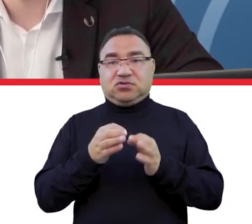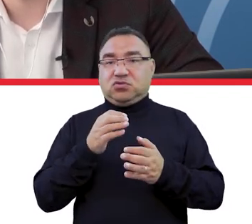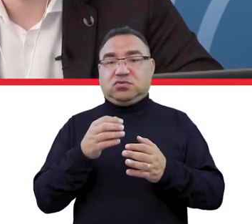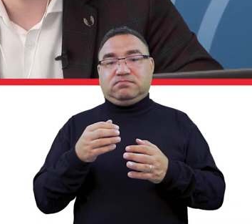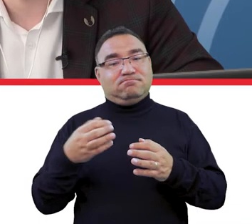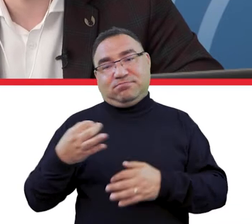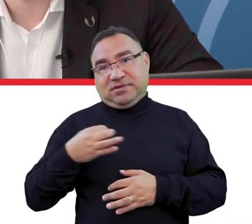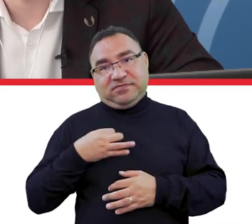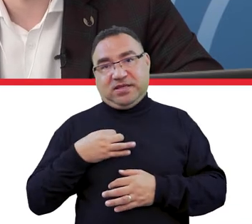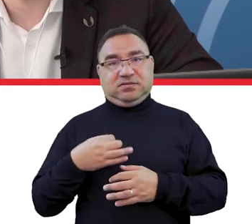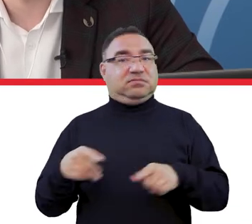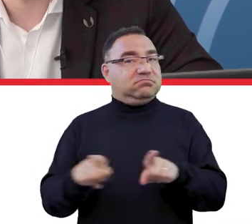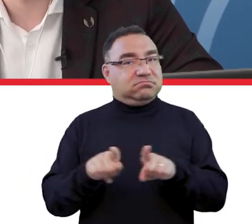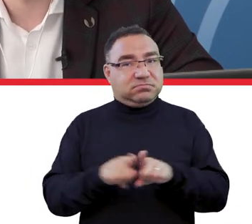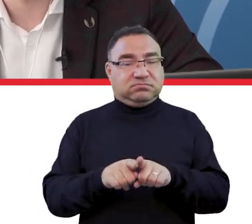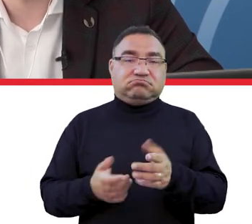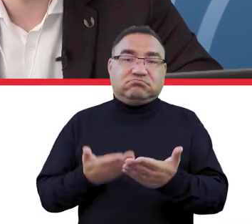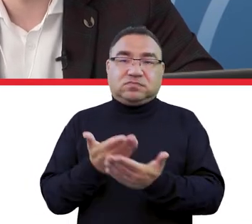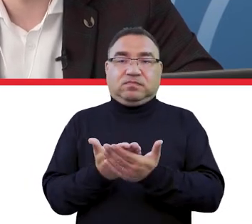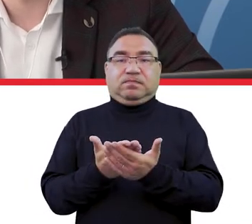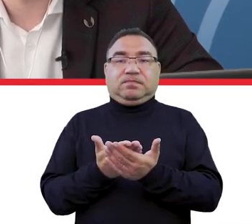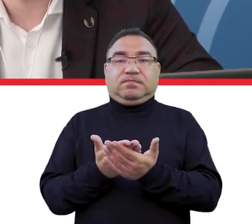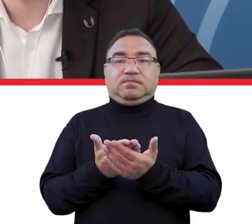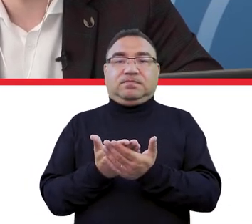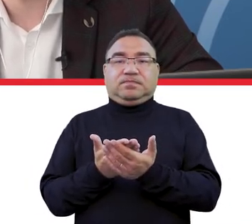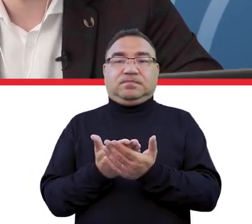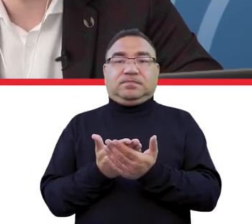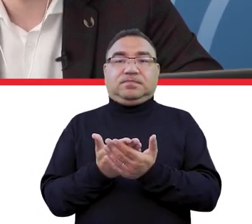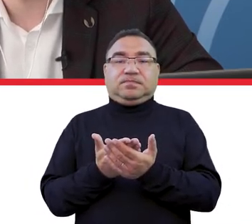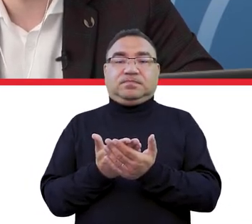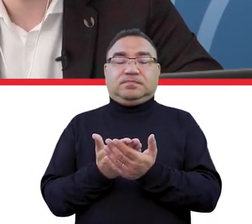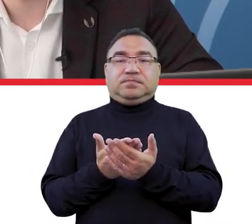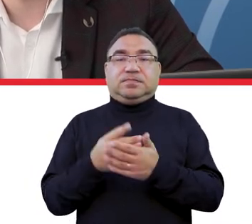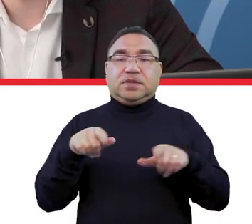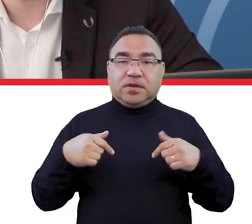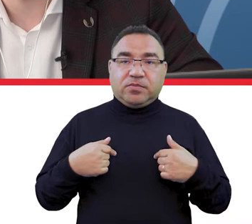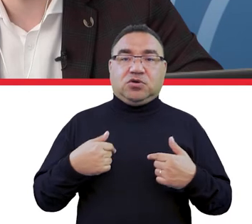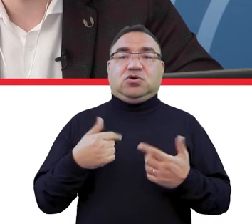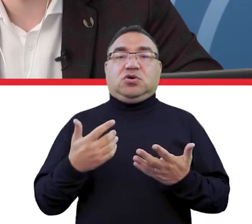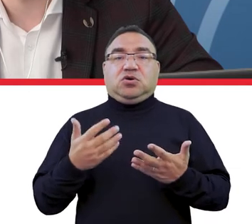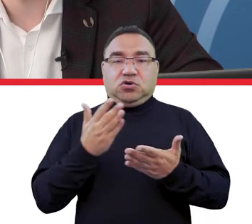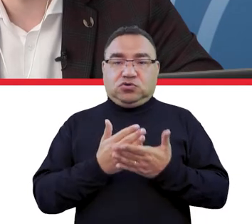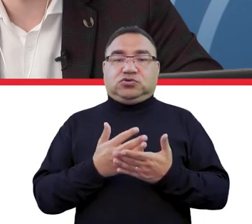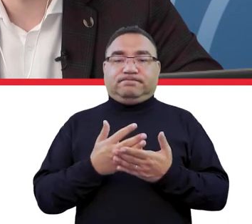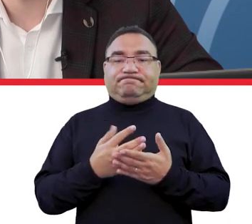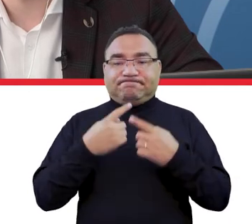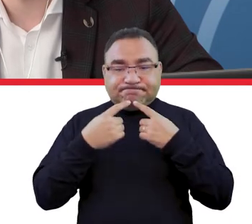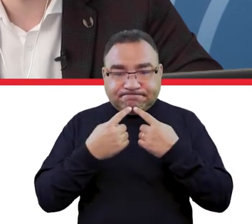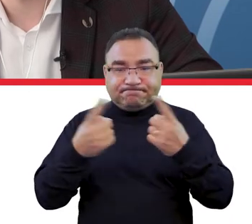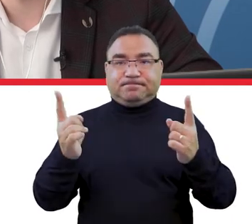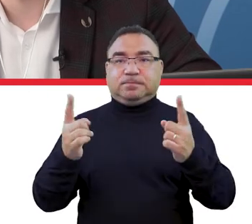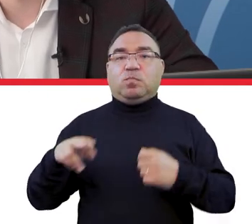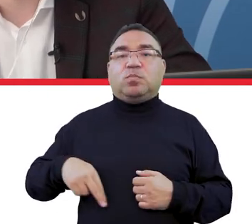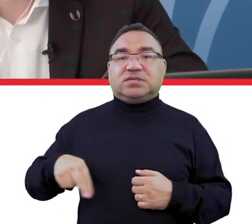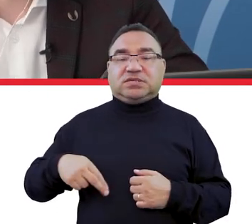prywatnego i oczywiście też myśmy zareagowali i ministerstwo